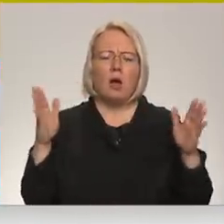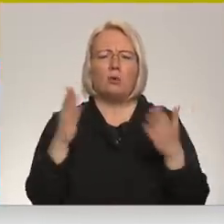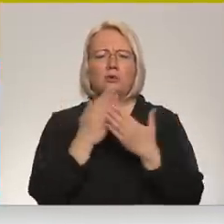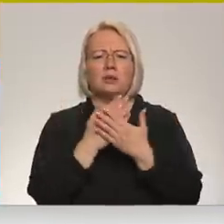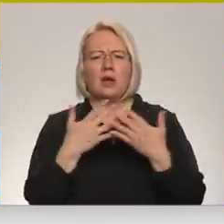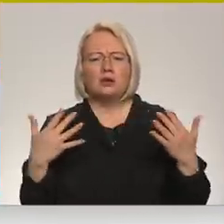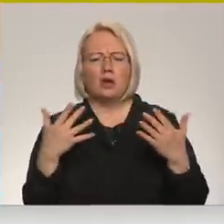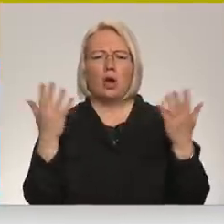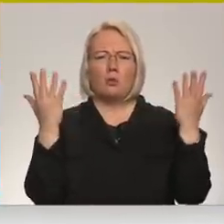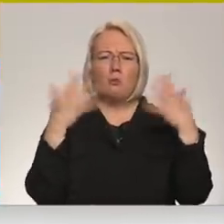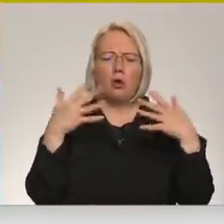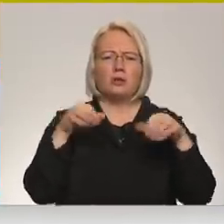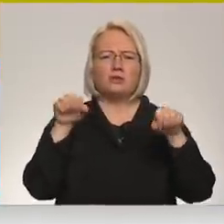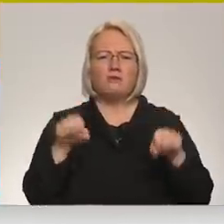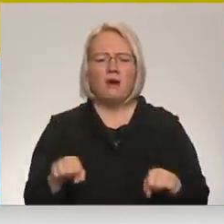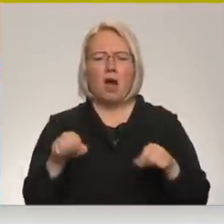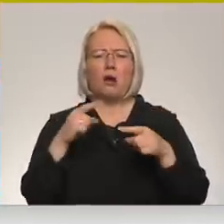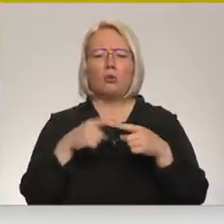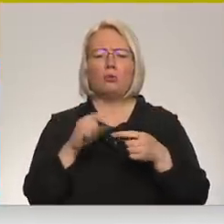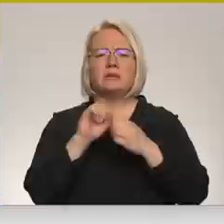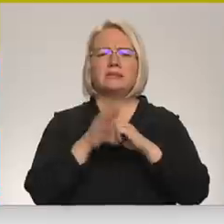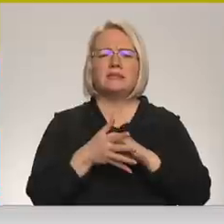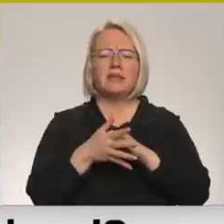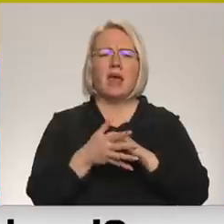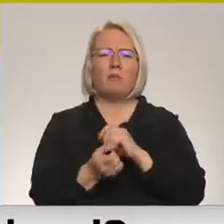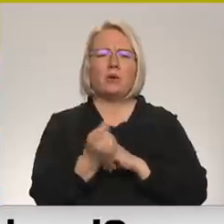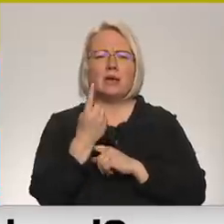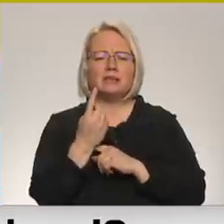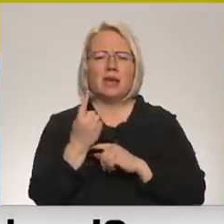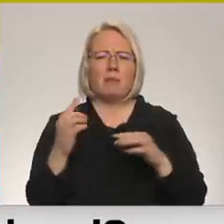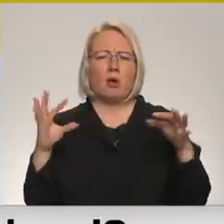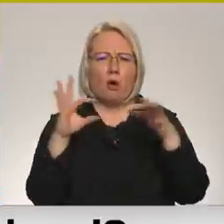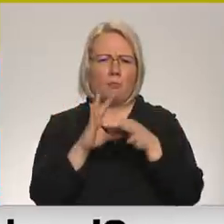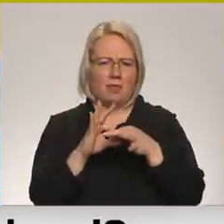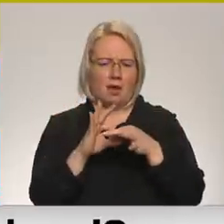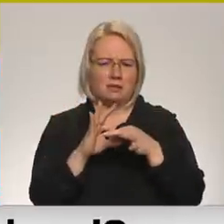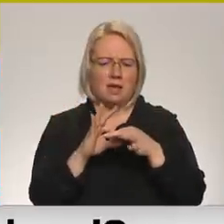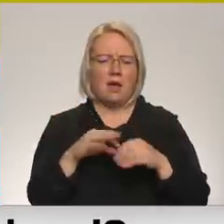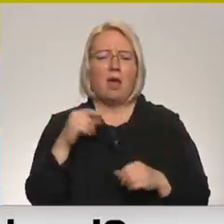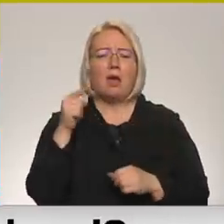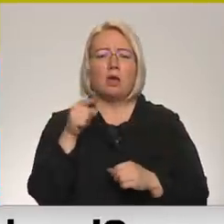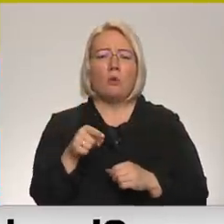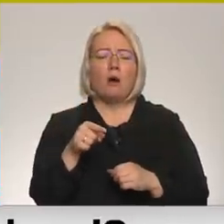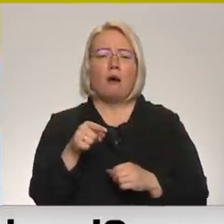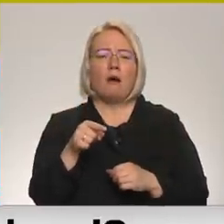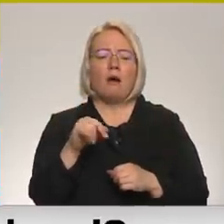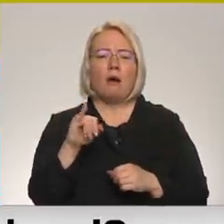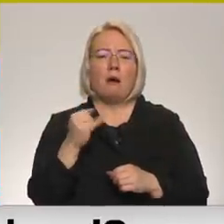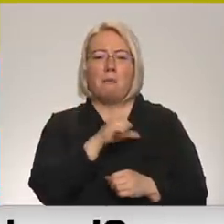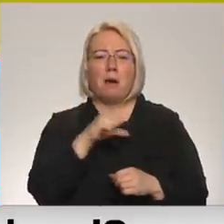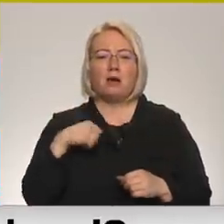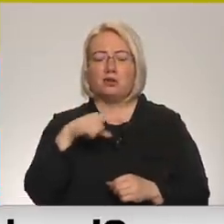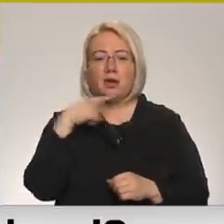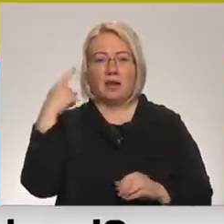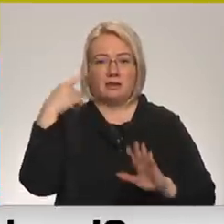politisko režīmu un sistēmu iezīme kombinācijas elements. Viņi paši saprot, ka viņi